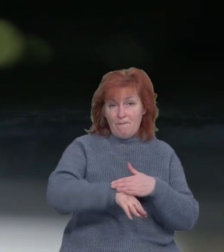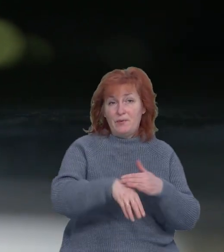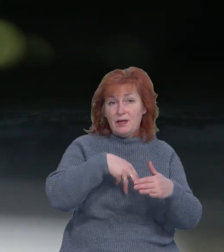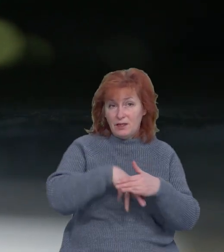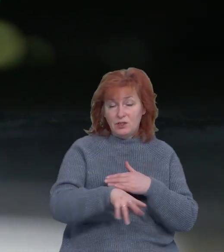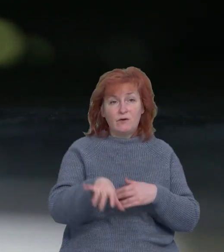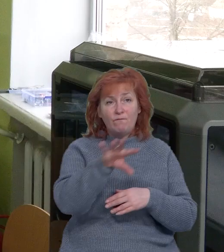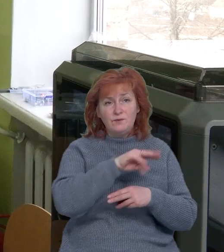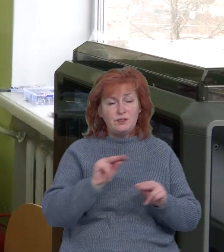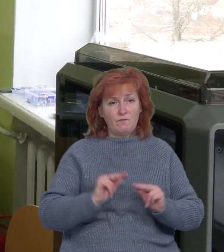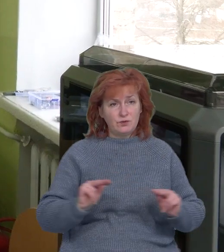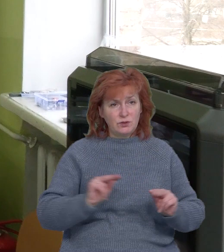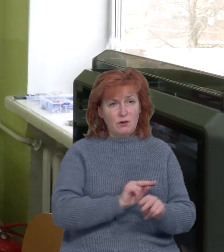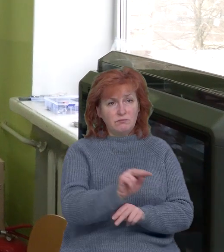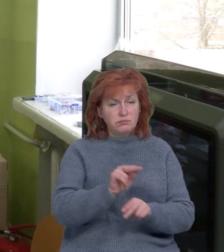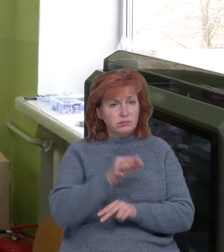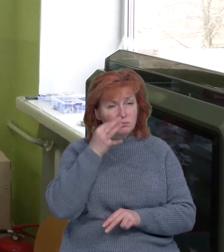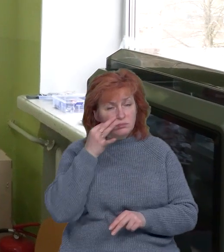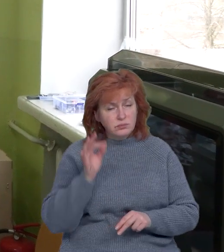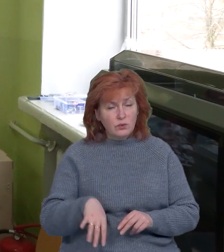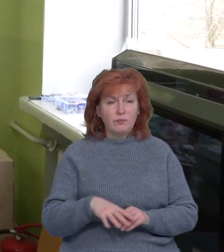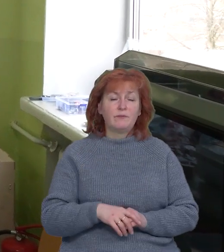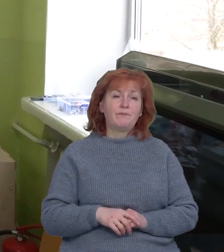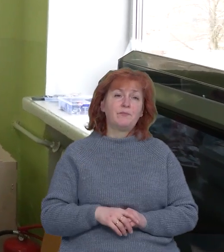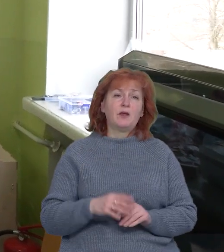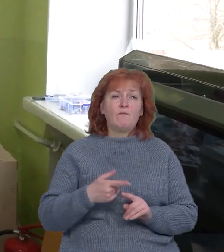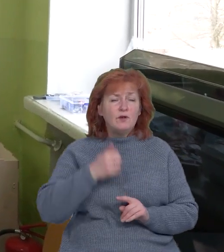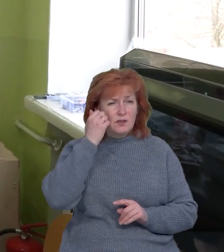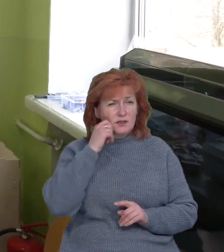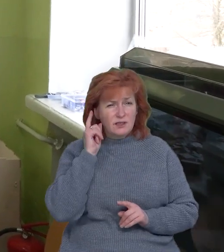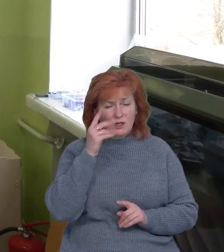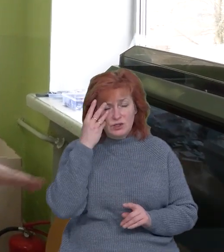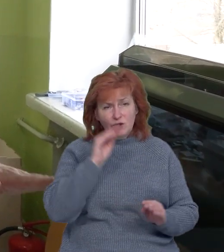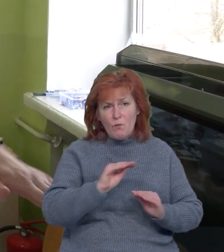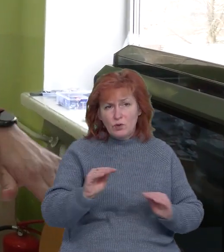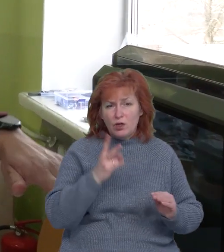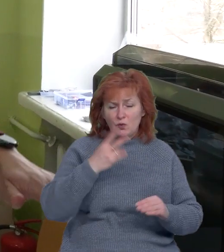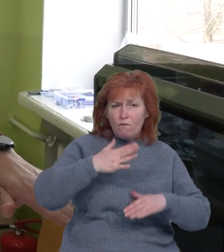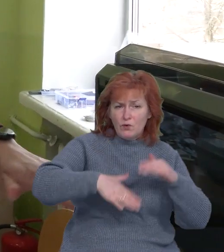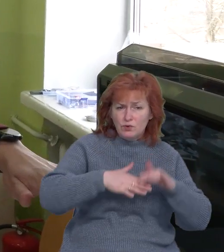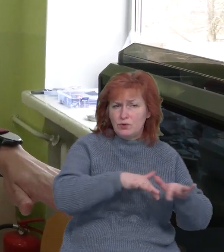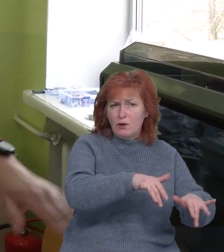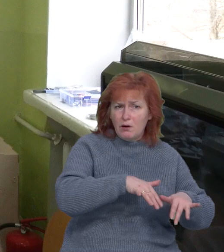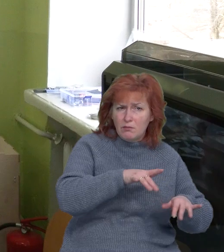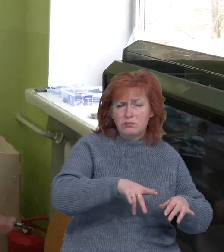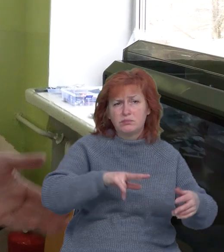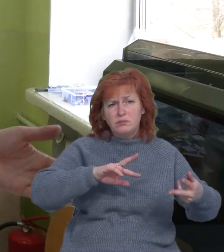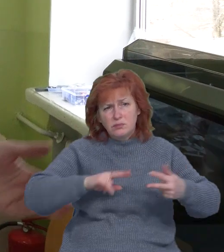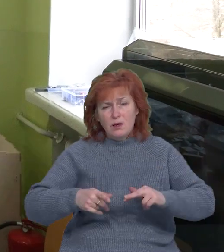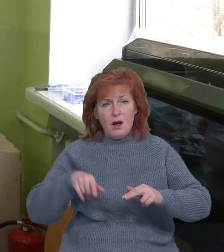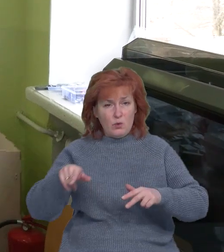пройшли профільне навчання. Принтер вже більш якість. Старіші моделі потрібно вручну налаштовувати, калібрувати ці столи.